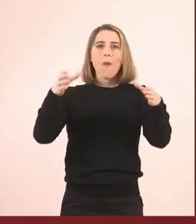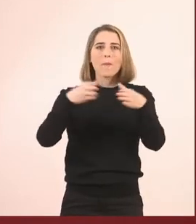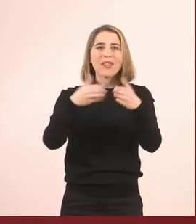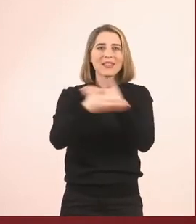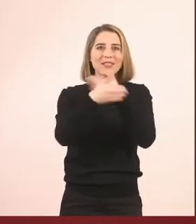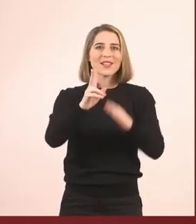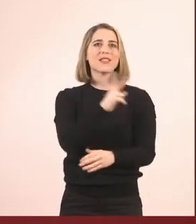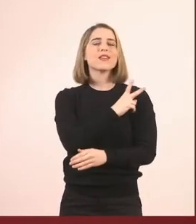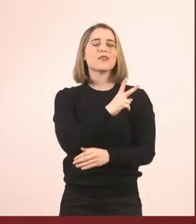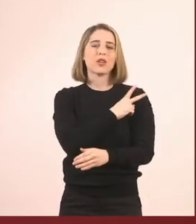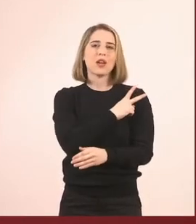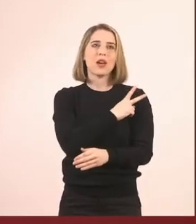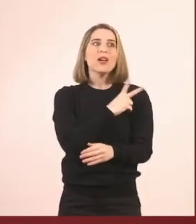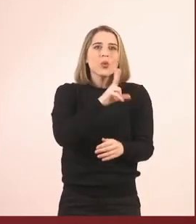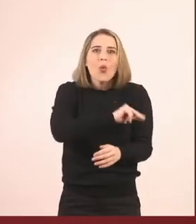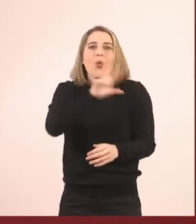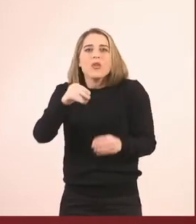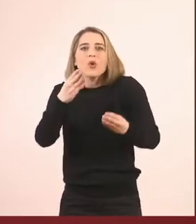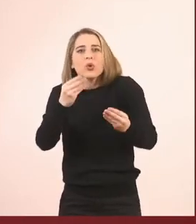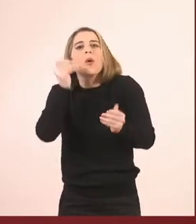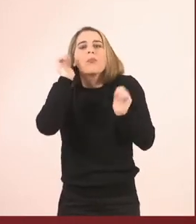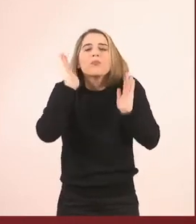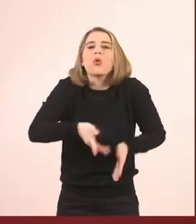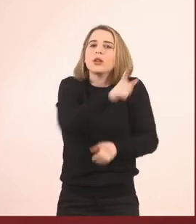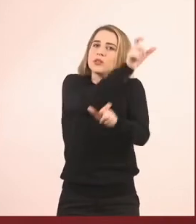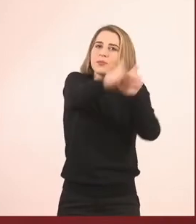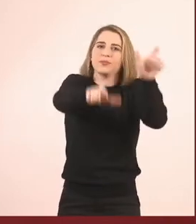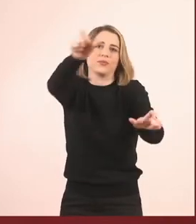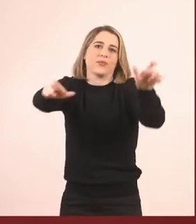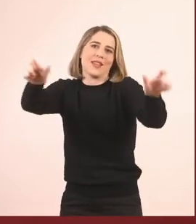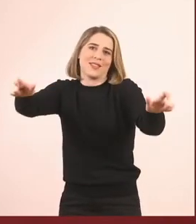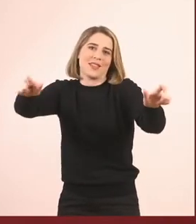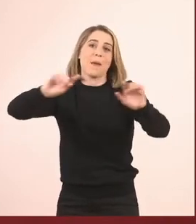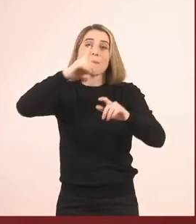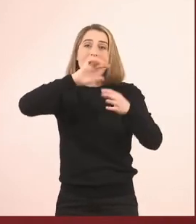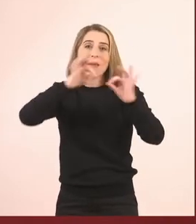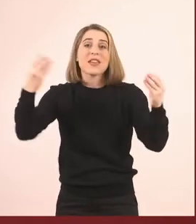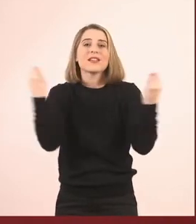παραμύθι, γιατί τα παραμύθια είναι για όλους. Καλές γερτάσεις!